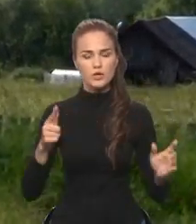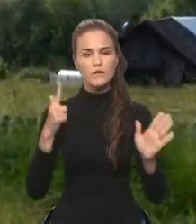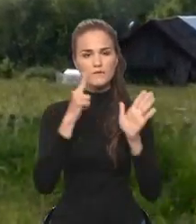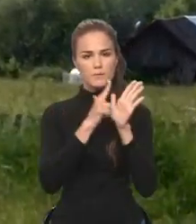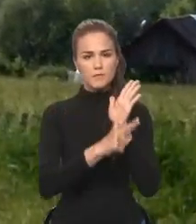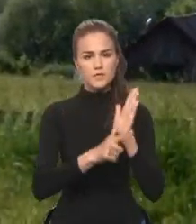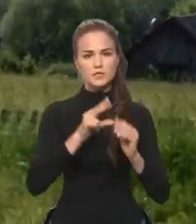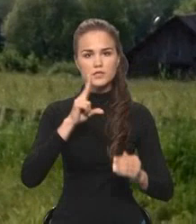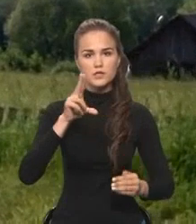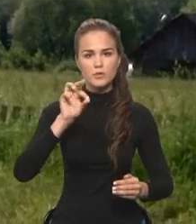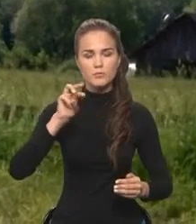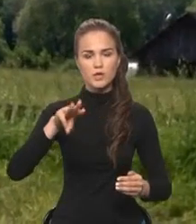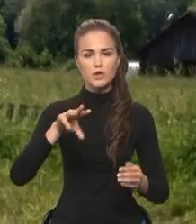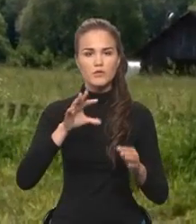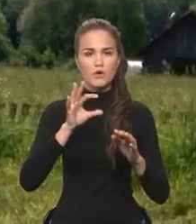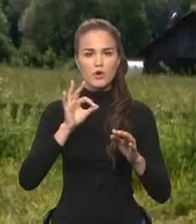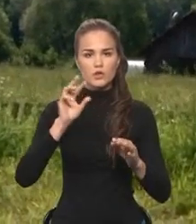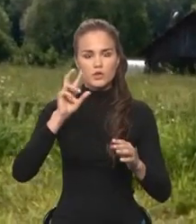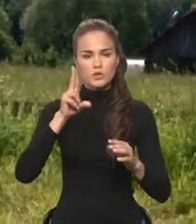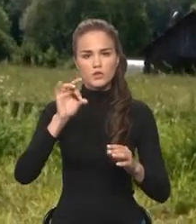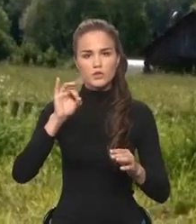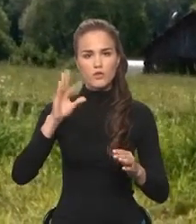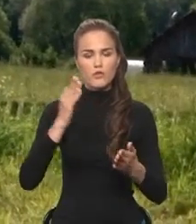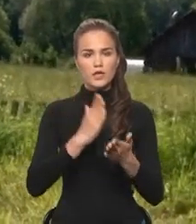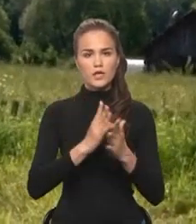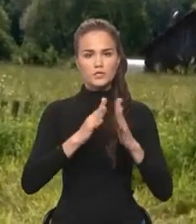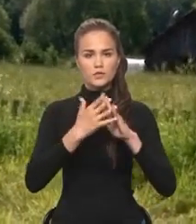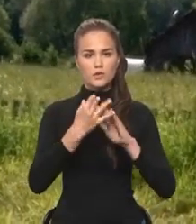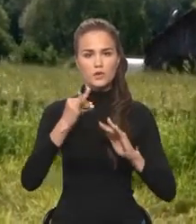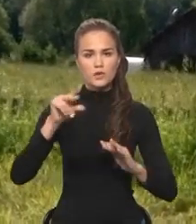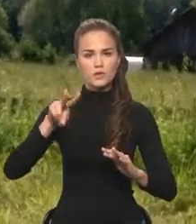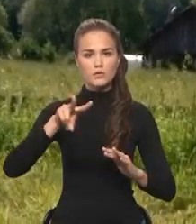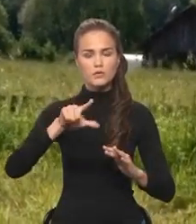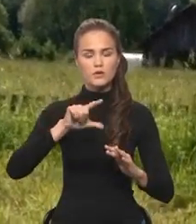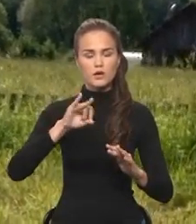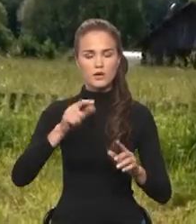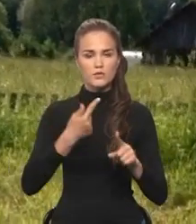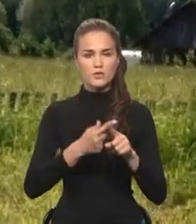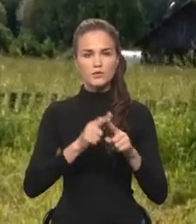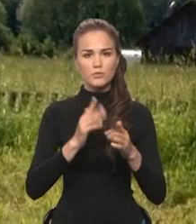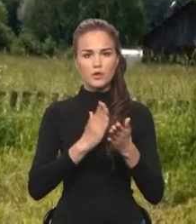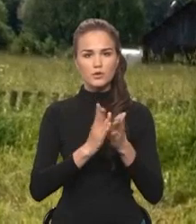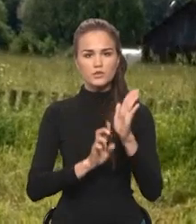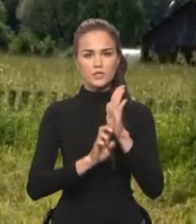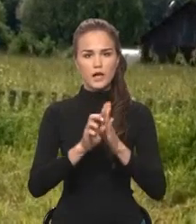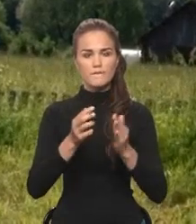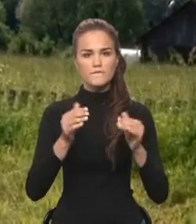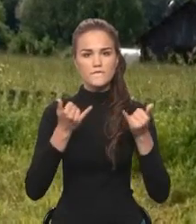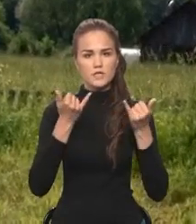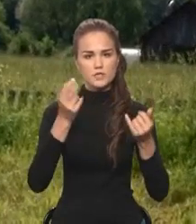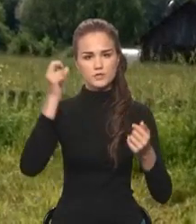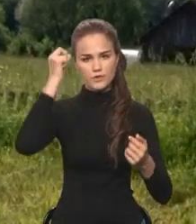Кирова есть село Илгань, в котором находится храм в честь Владимирской иконы Божьей Матери